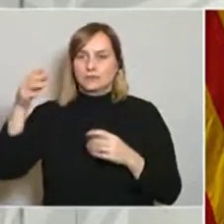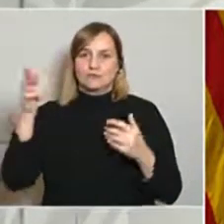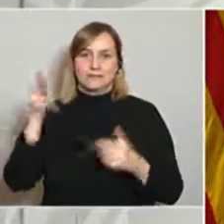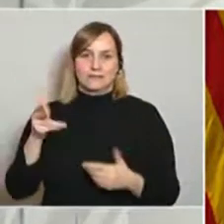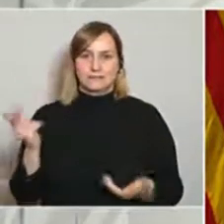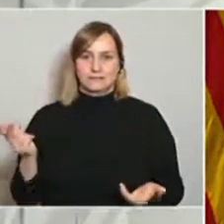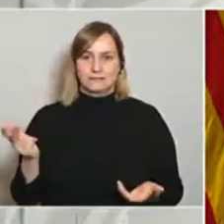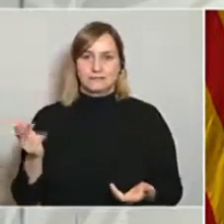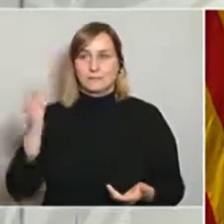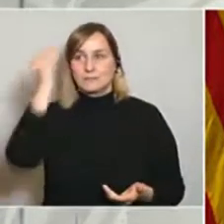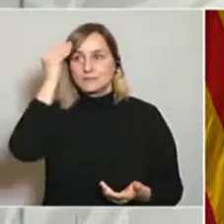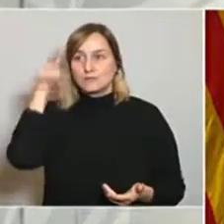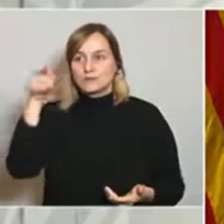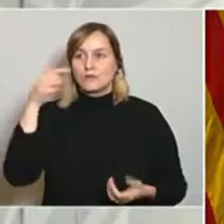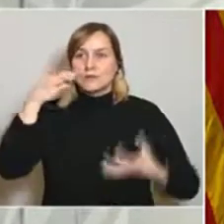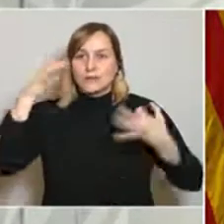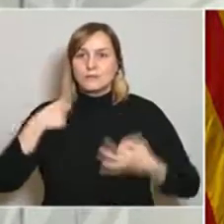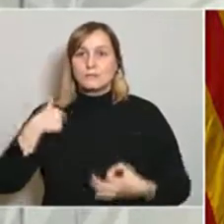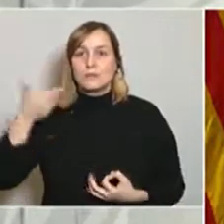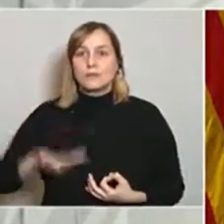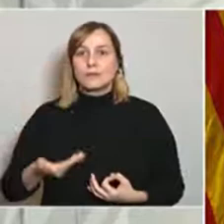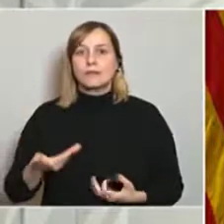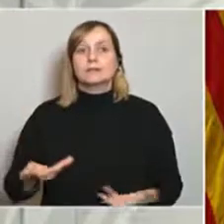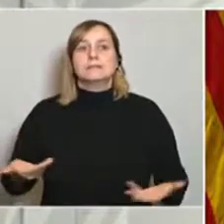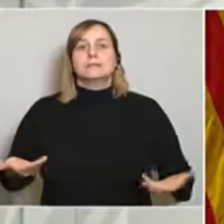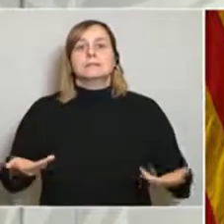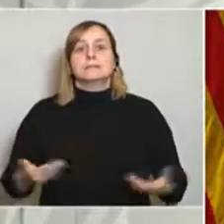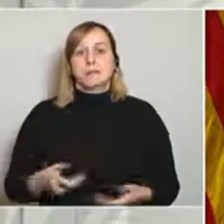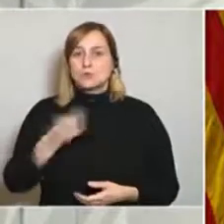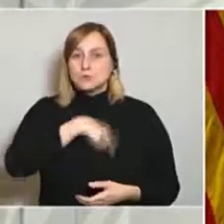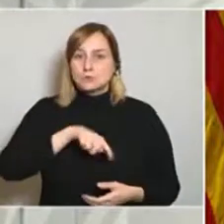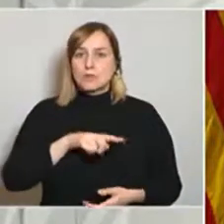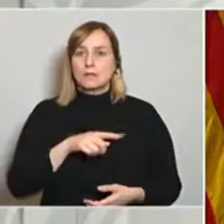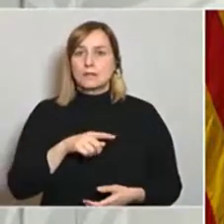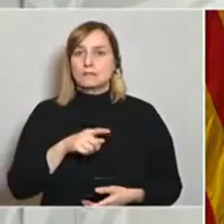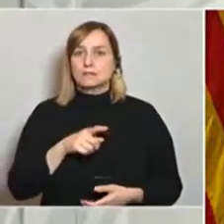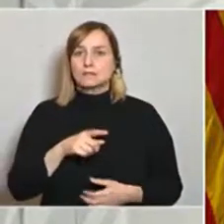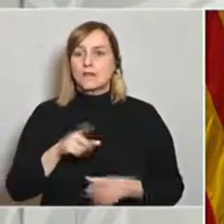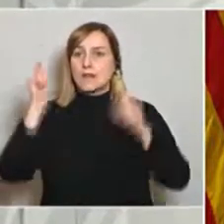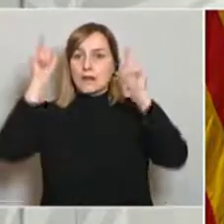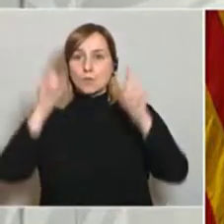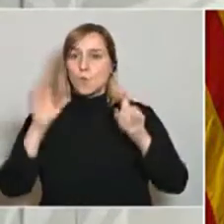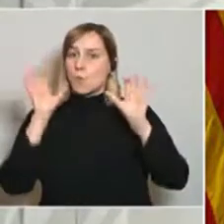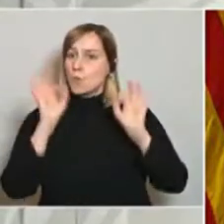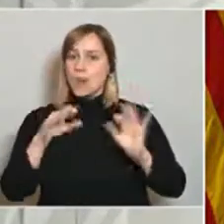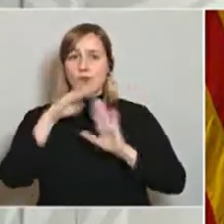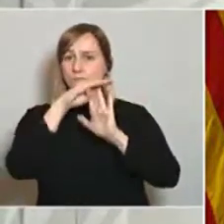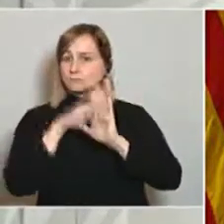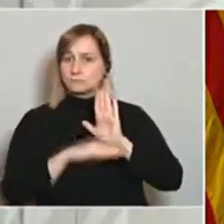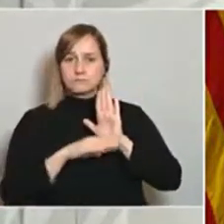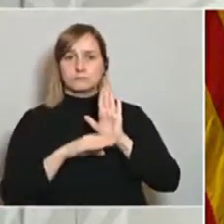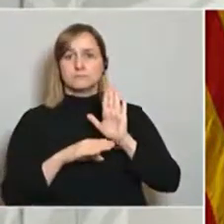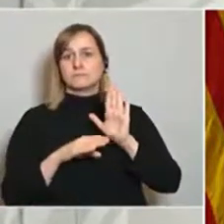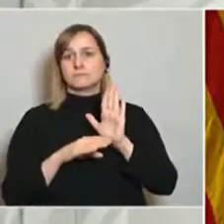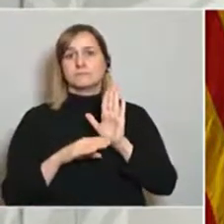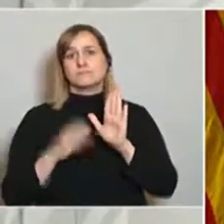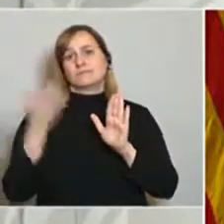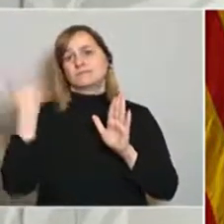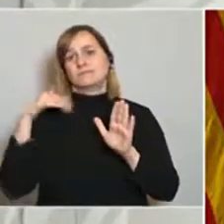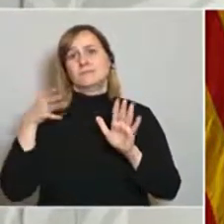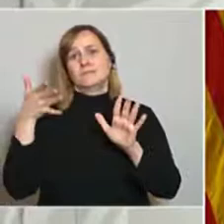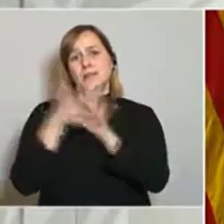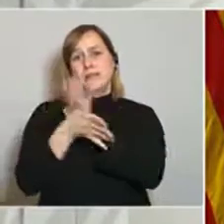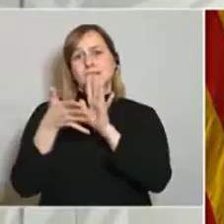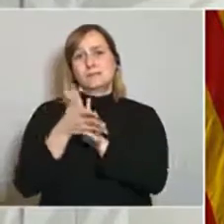realment molt important. Nosaltres continuarem donant les recomanacions, moltes d'elles, moltes de les que ha explicat l'estat